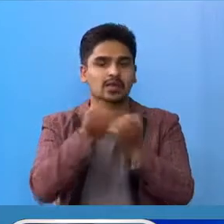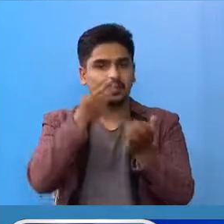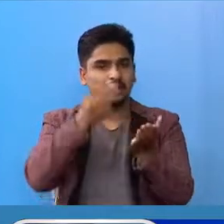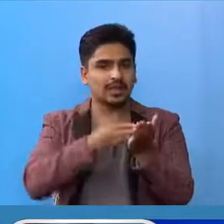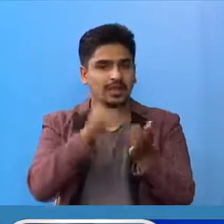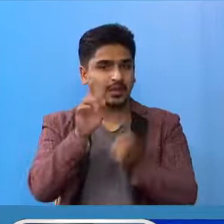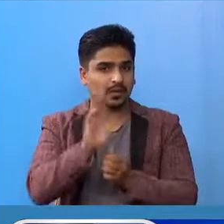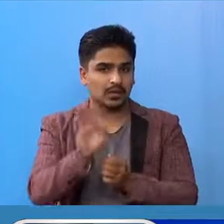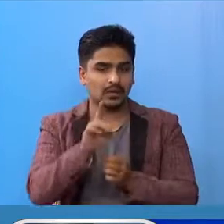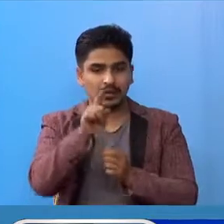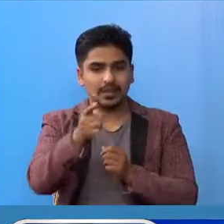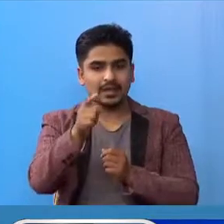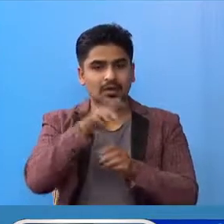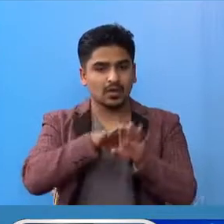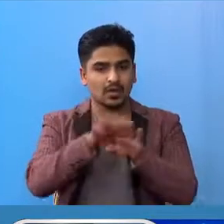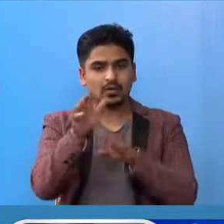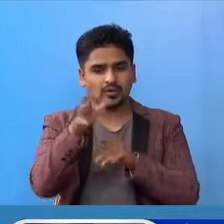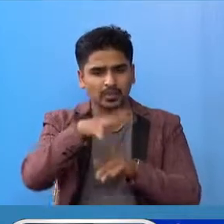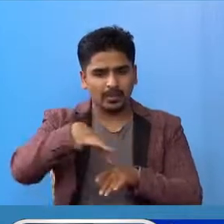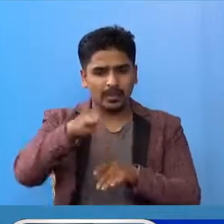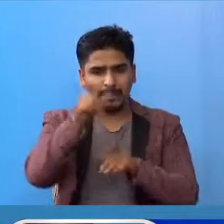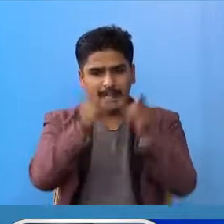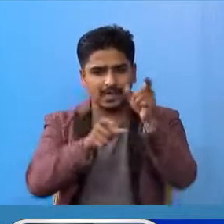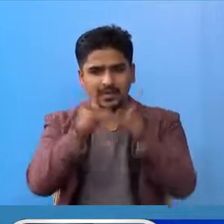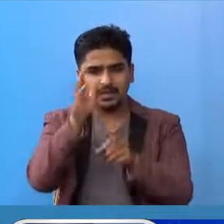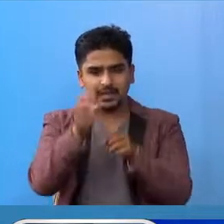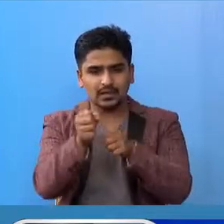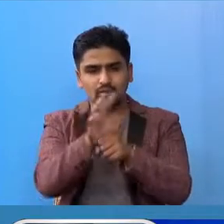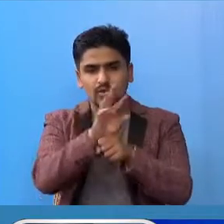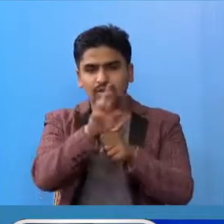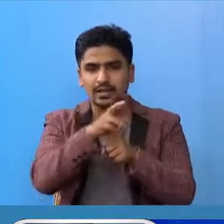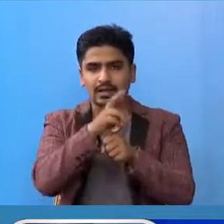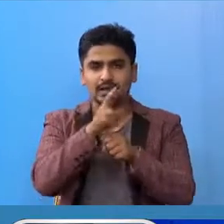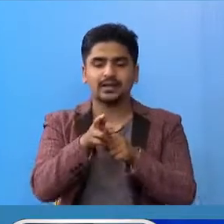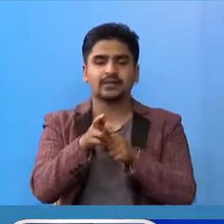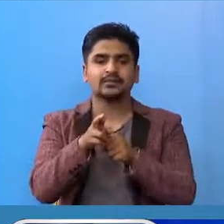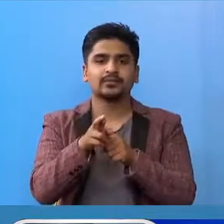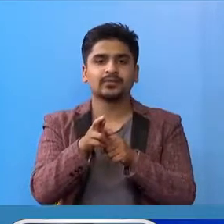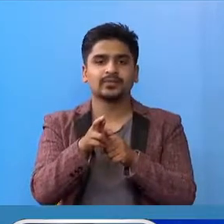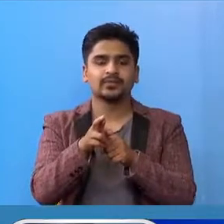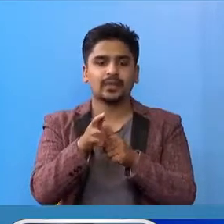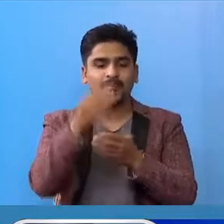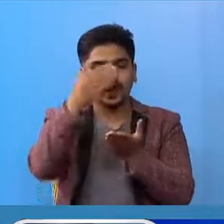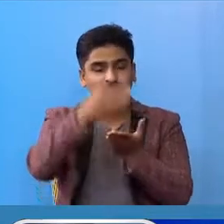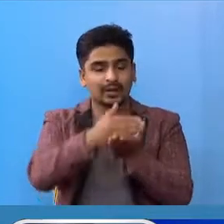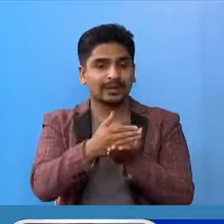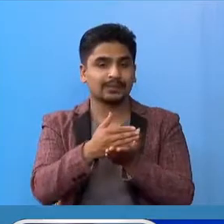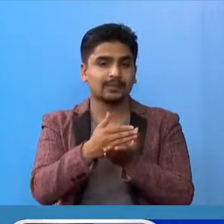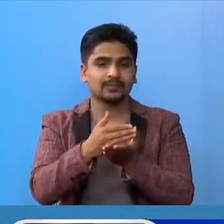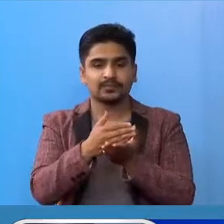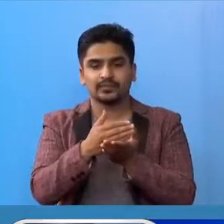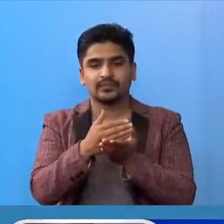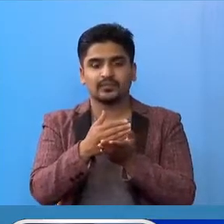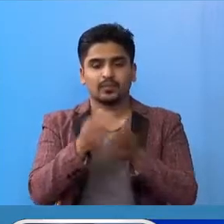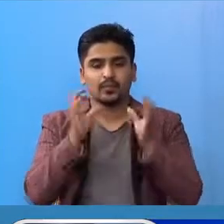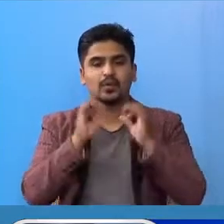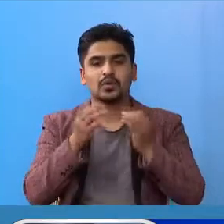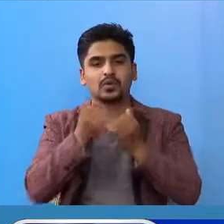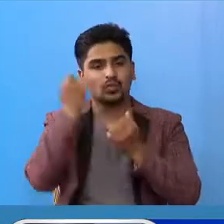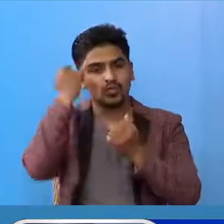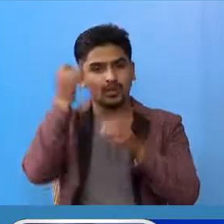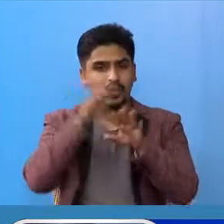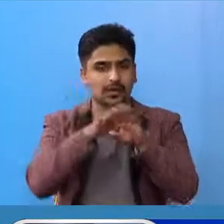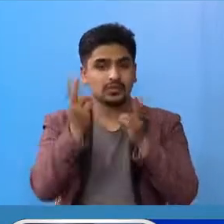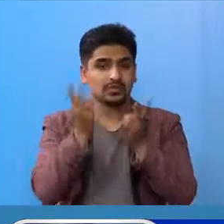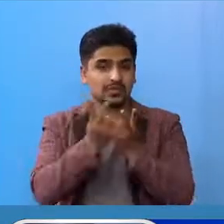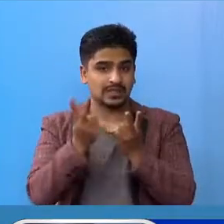मात्र नवाई तपाई अरूको हरेक बेक्तिले कोरोनार उक्थाम का लागी अपनाउनु भैको उपाय